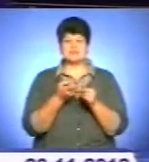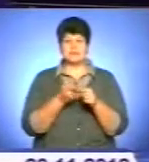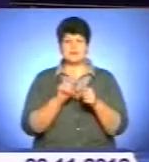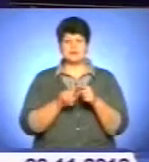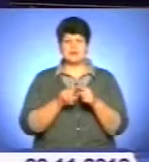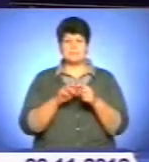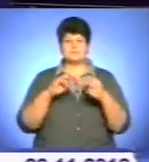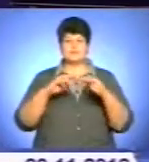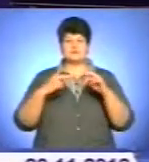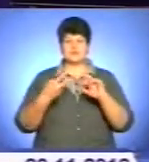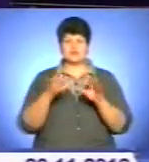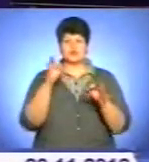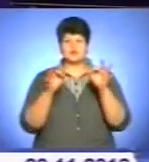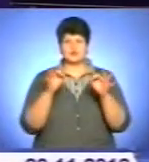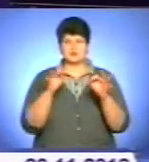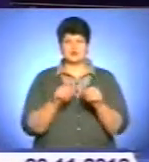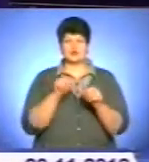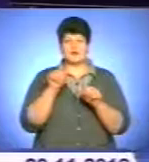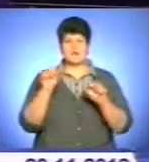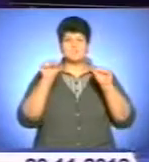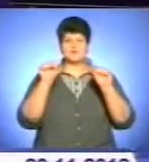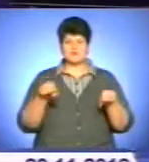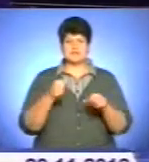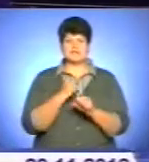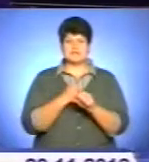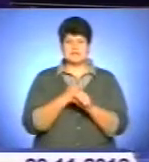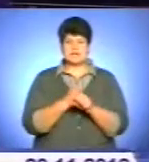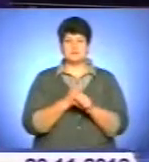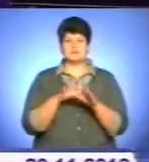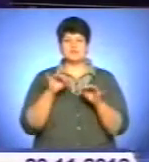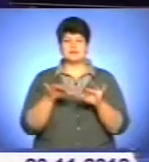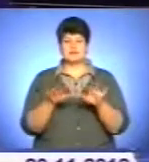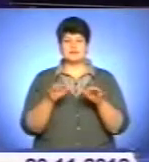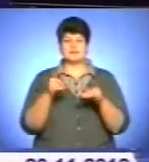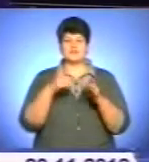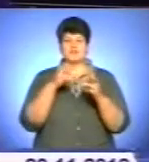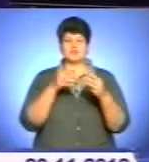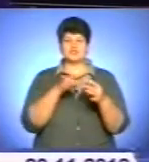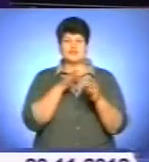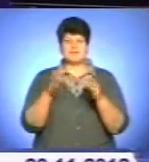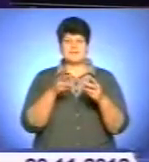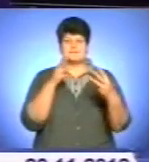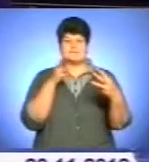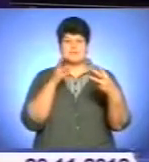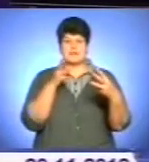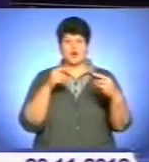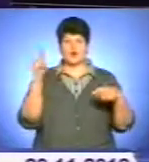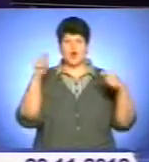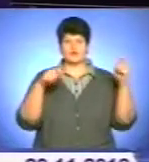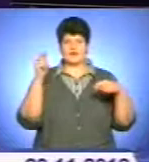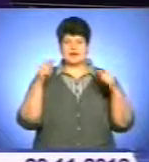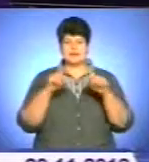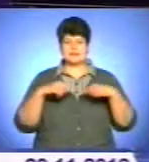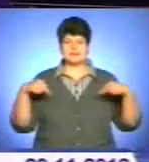переоснащення суддів. Зокрема, можливість здійснення процесуальних дій у режимі відеоконференції. Протягом п'яти років буде створено